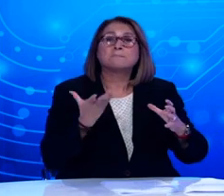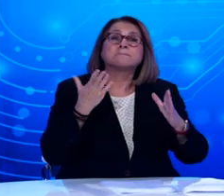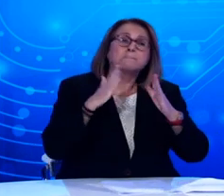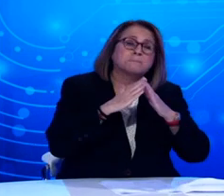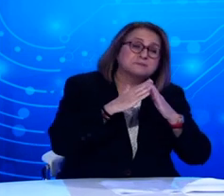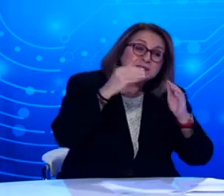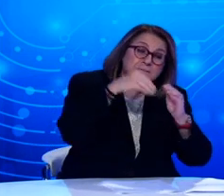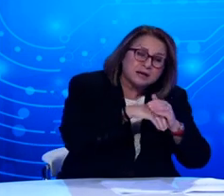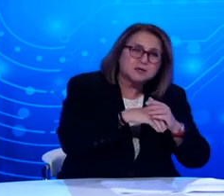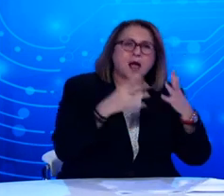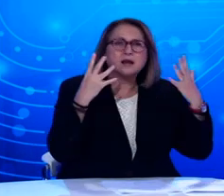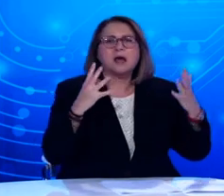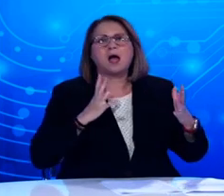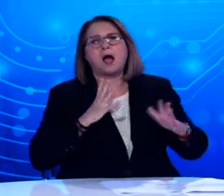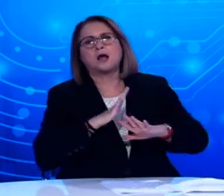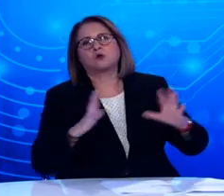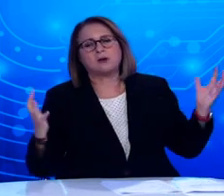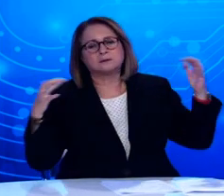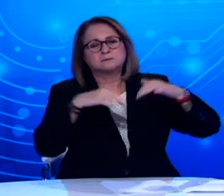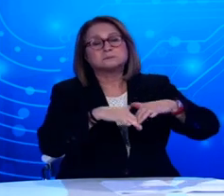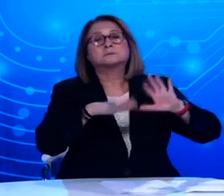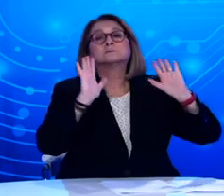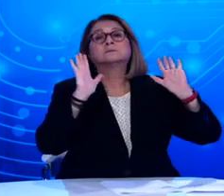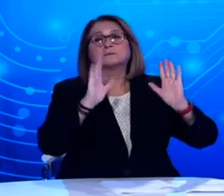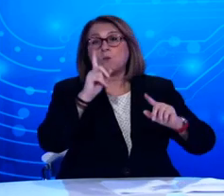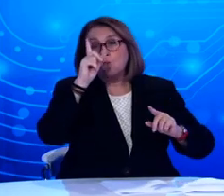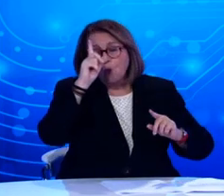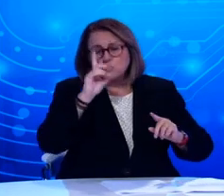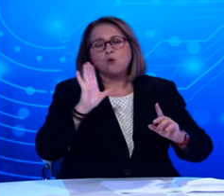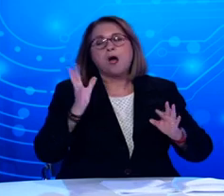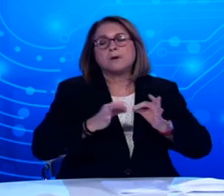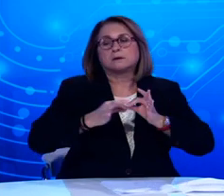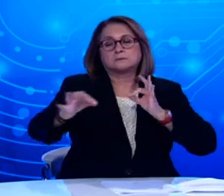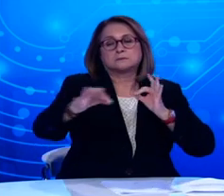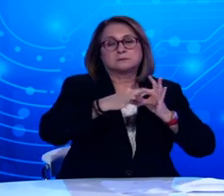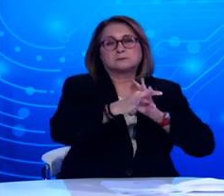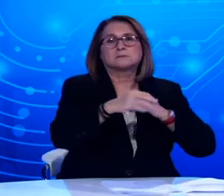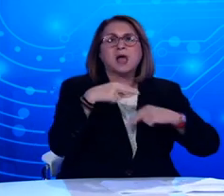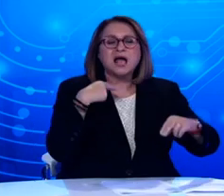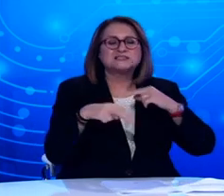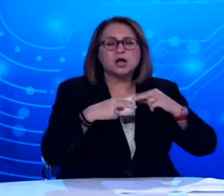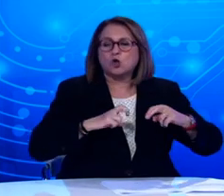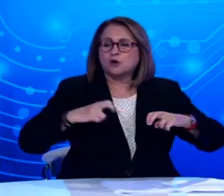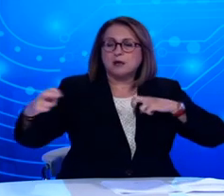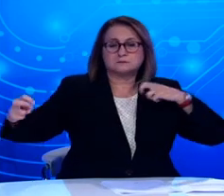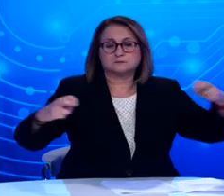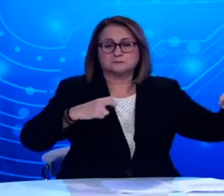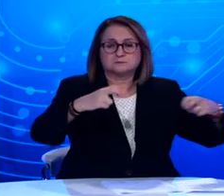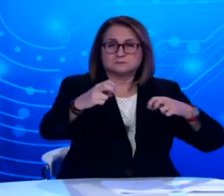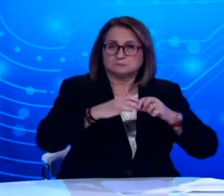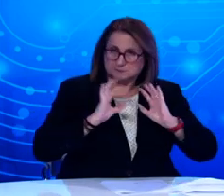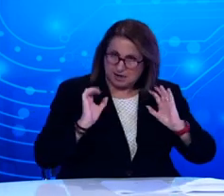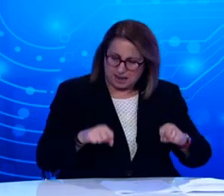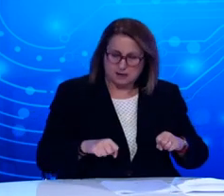χώρους. Εξαιρούνται οι χώροι που ισχύουν ειδικά μέτρα προστάσεων, όπως τα καταστήματα υγειονομικού ενδιαφέροντος. Αναστέλλονται